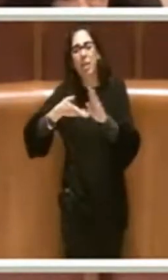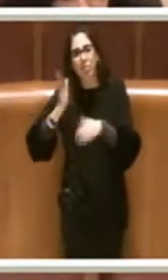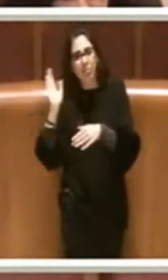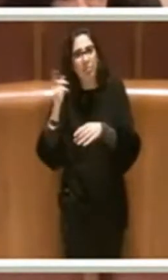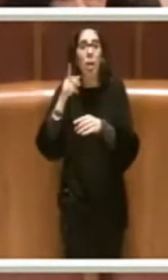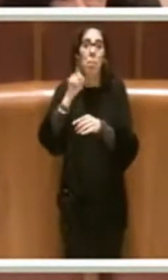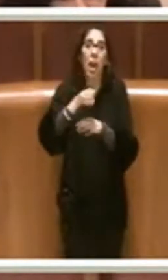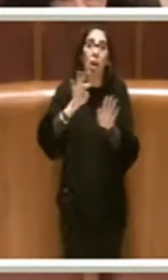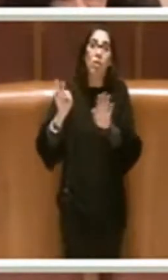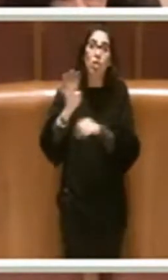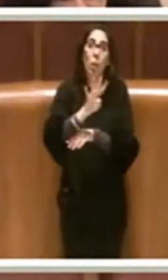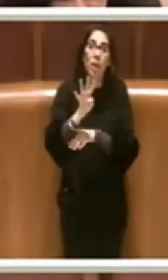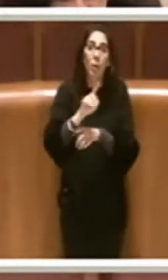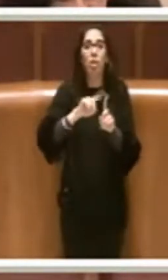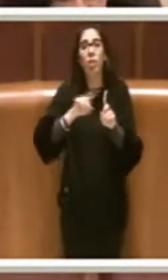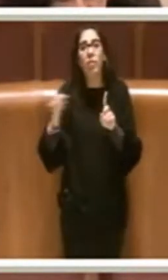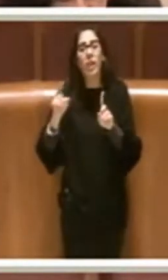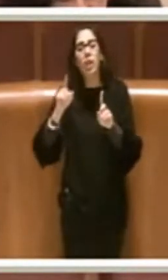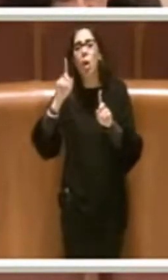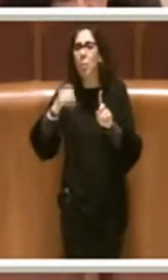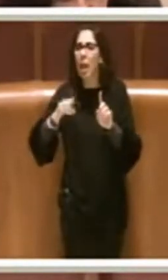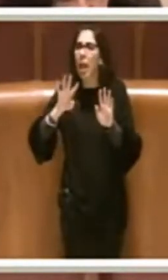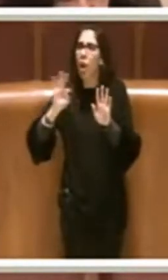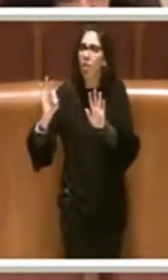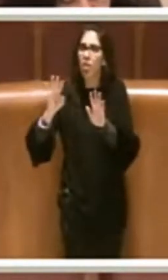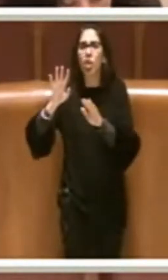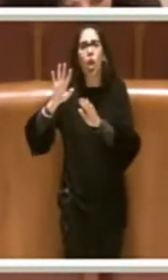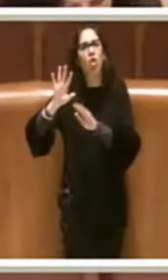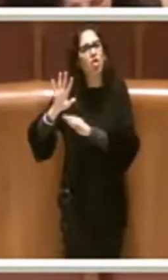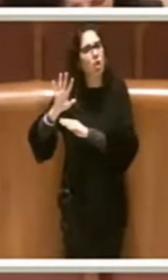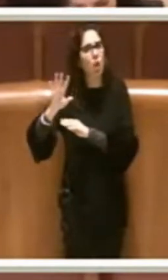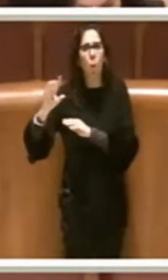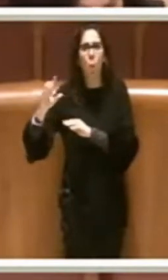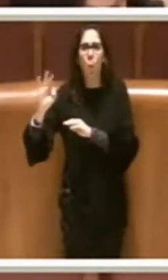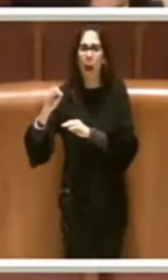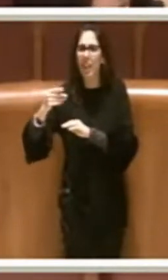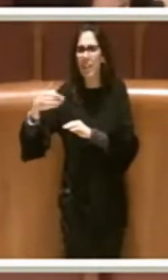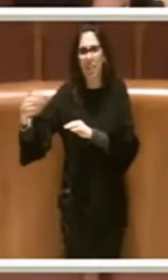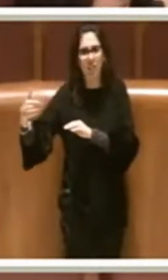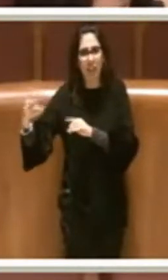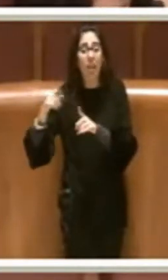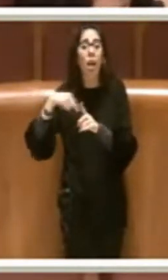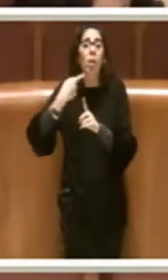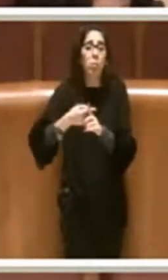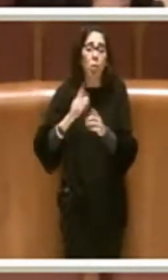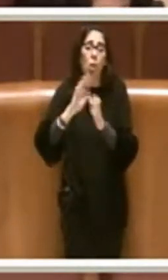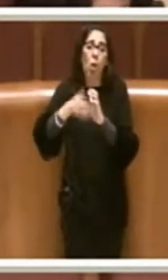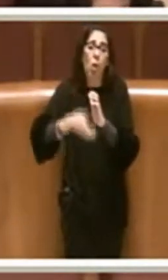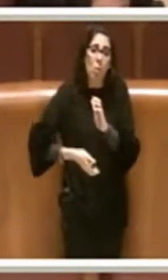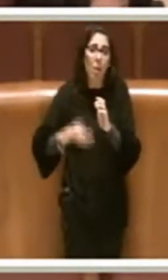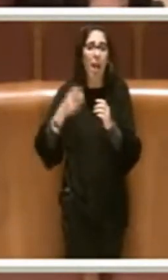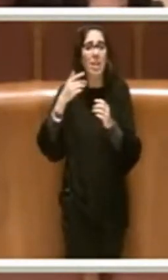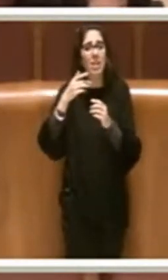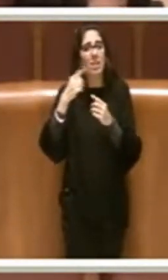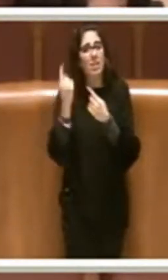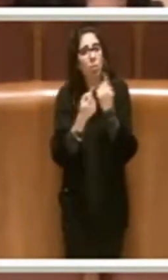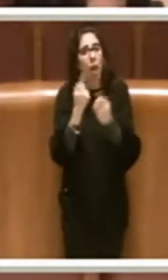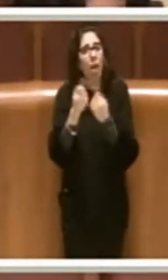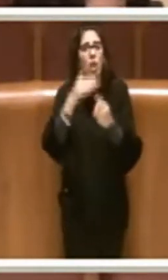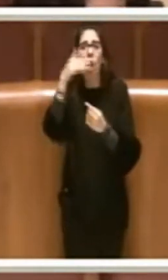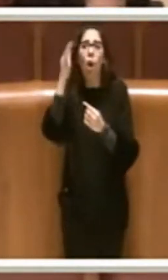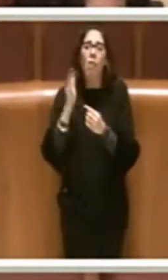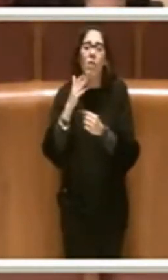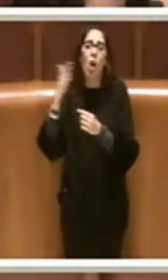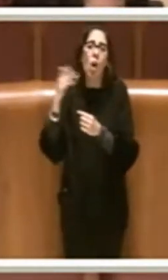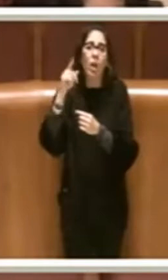alla fine degli anni 50. E della più complessa vicenda del confino orientale, che forse non tutti sanno, che